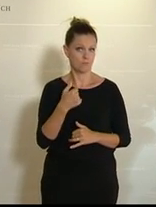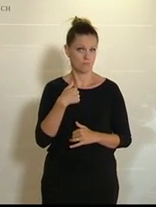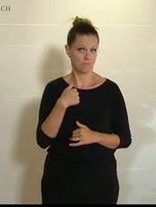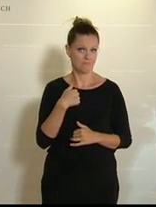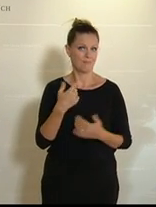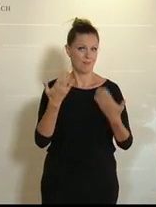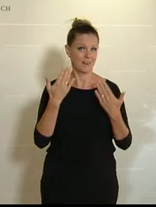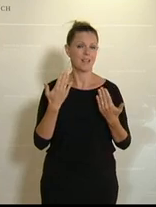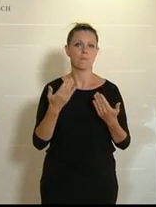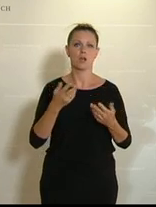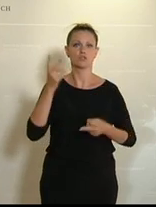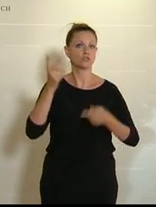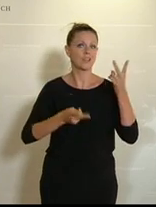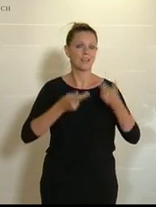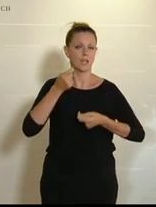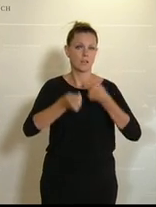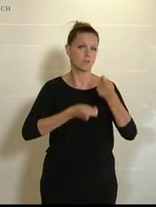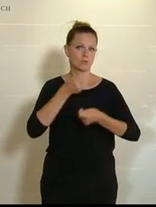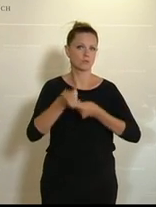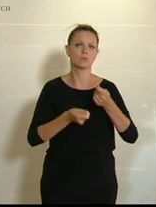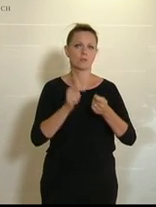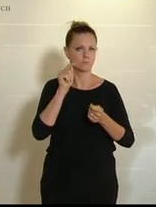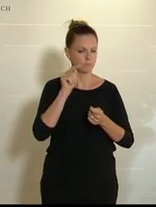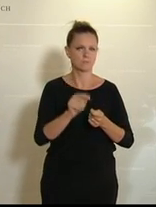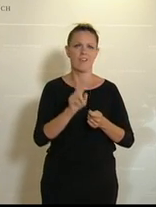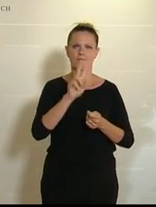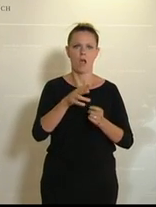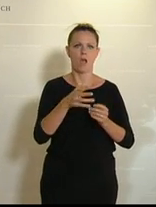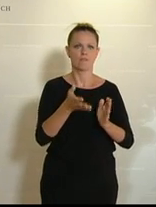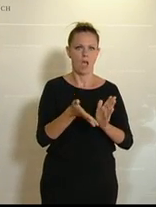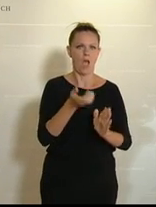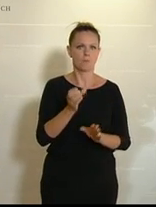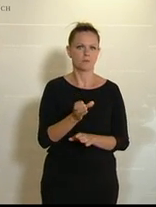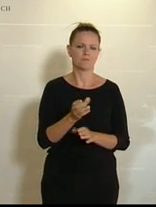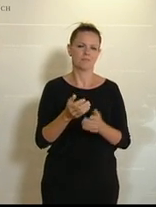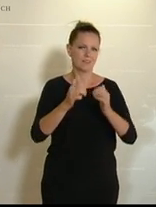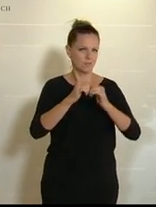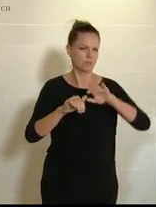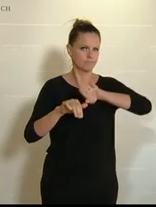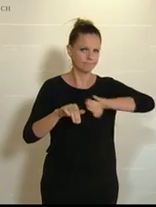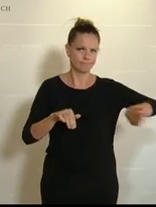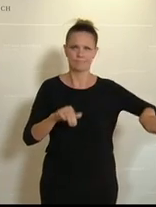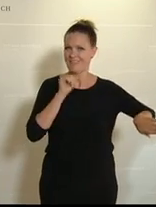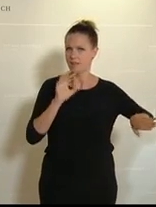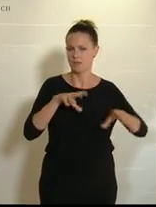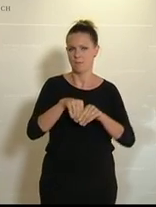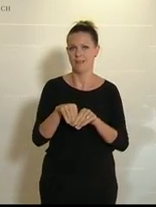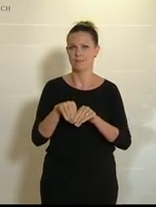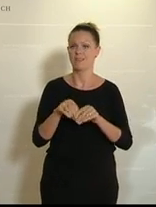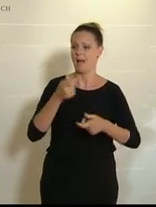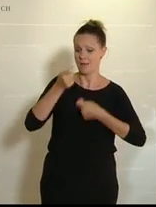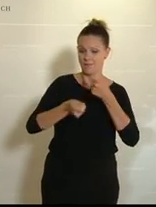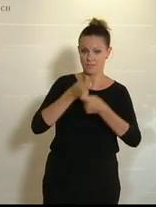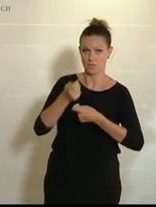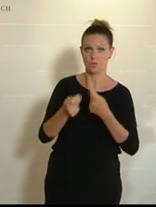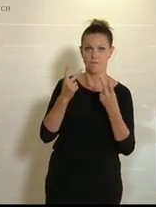klimaschädliche Investitionen wollen wir hier explizit ausnehmen. Aber gleichzeitig, Investitionen, die